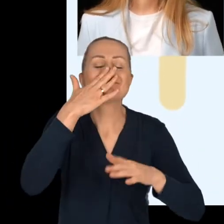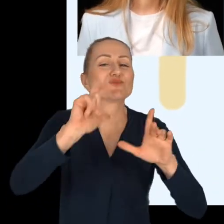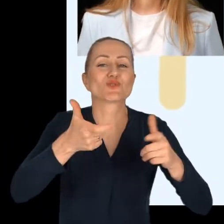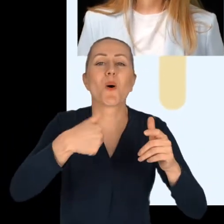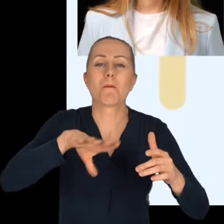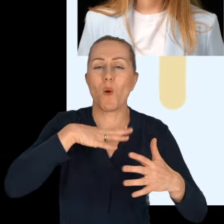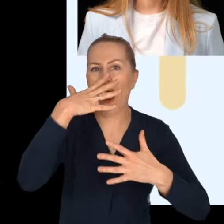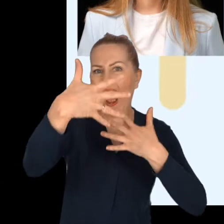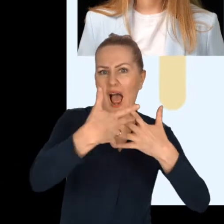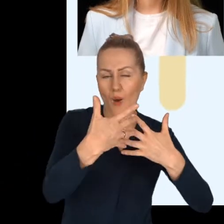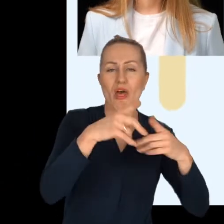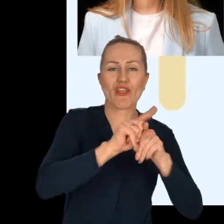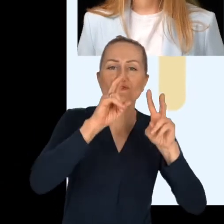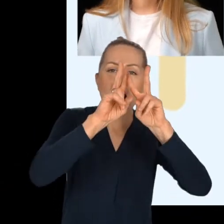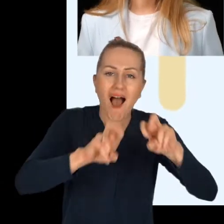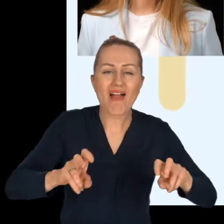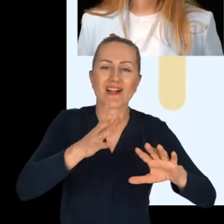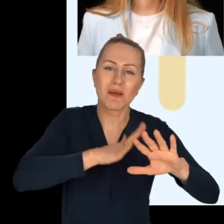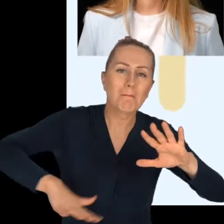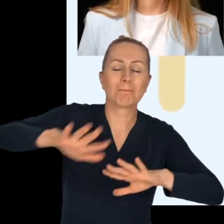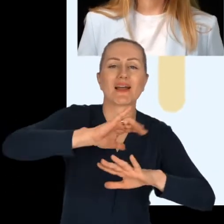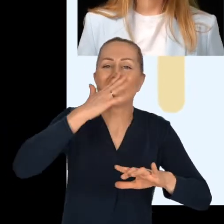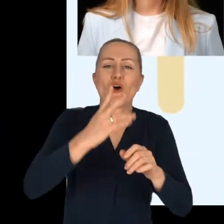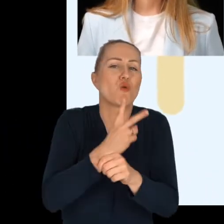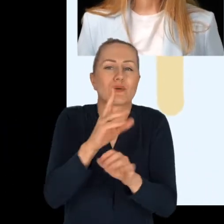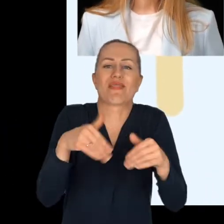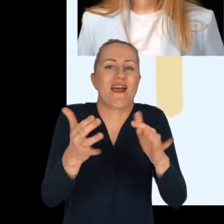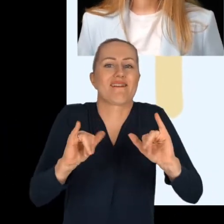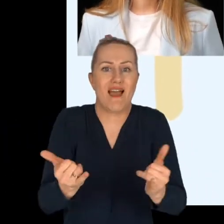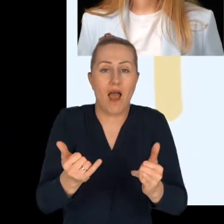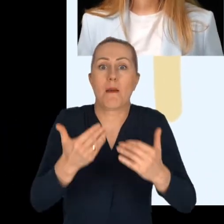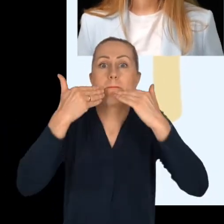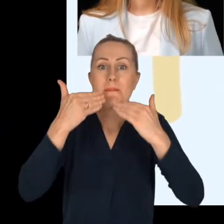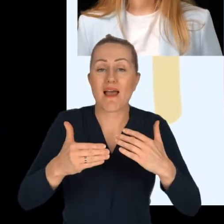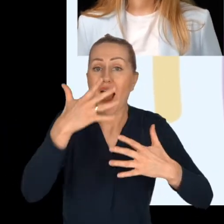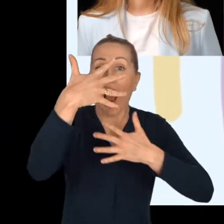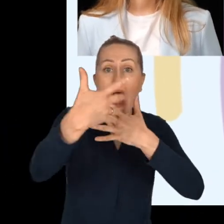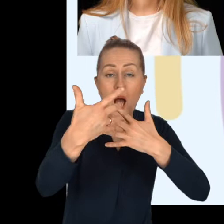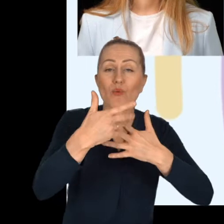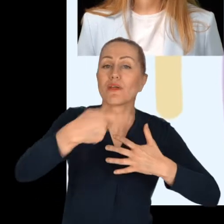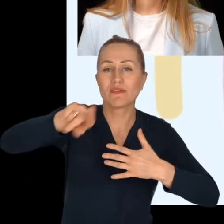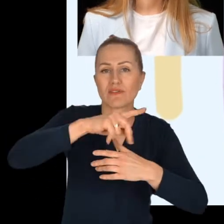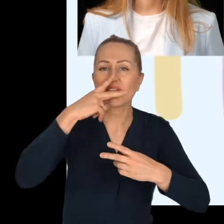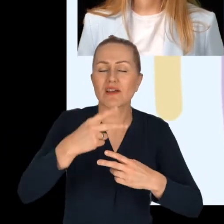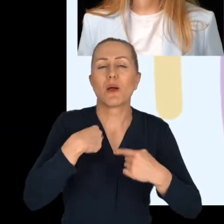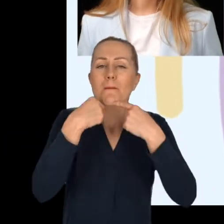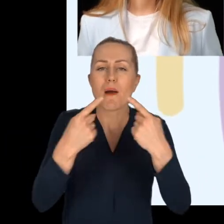się od audytu i analizy naszych obszarów dostępności, w ramach którego określiliśmy kluczowe miejsca